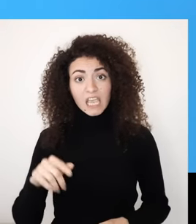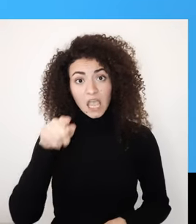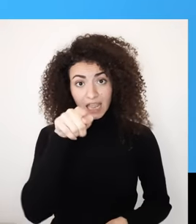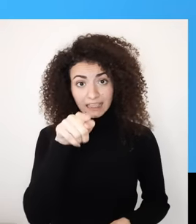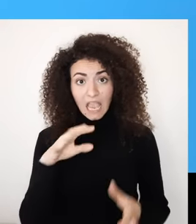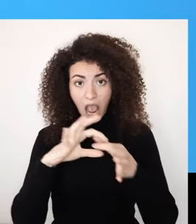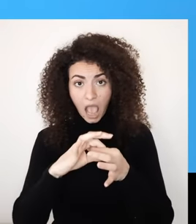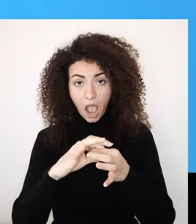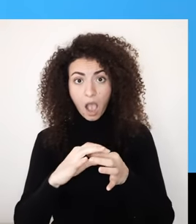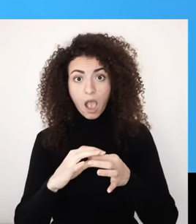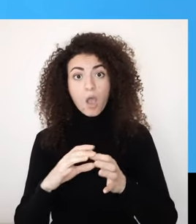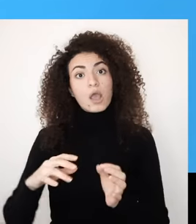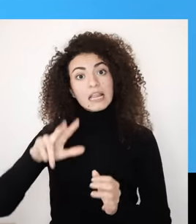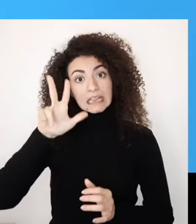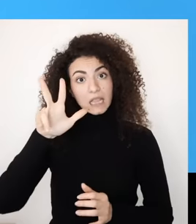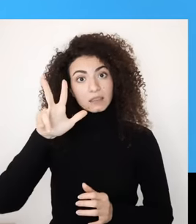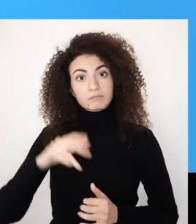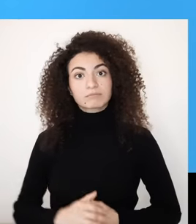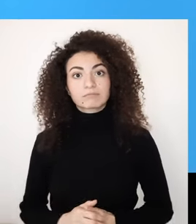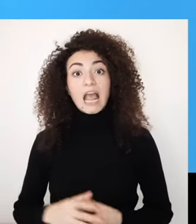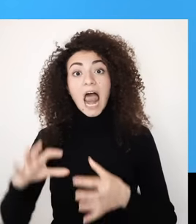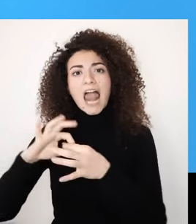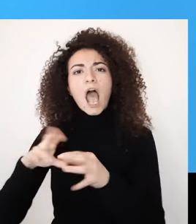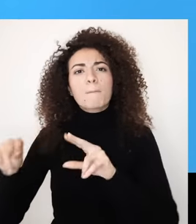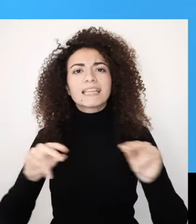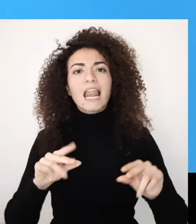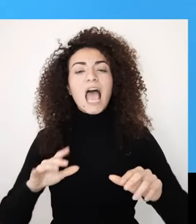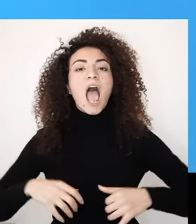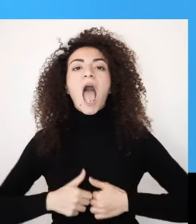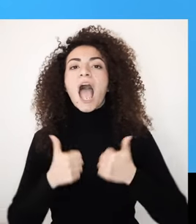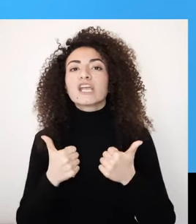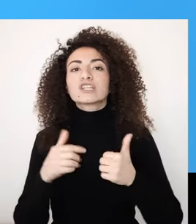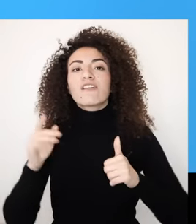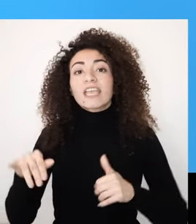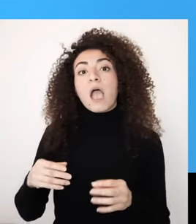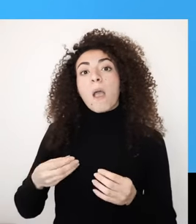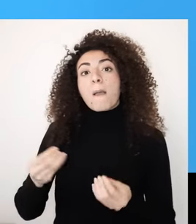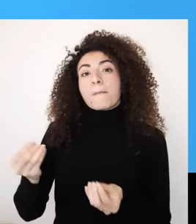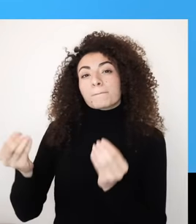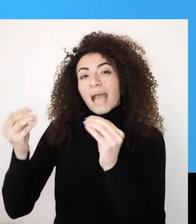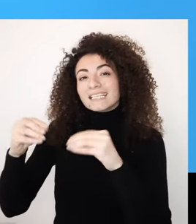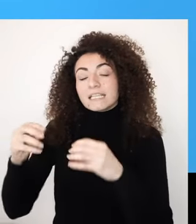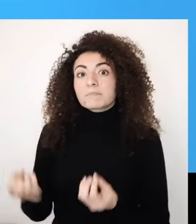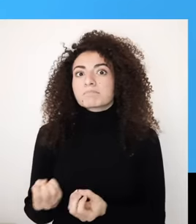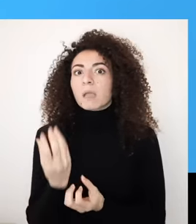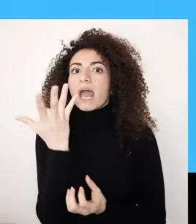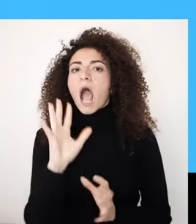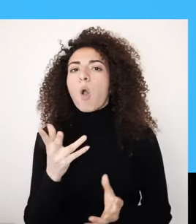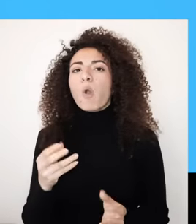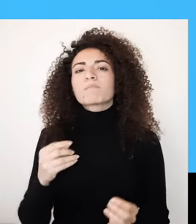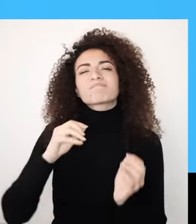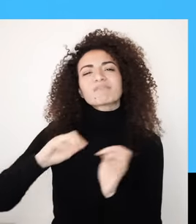واللي يمكن اعتباره كائن حي ممكن نعتني فيه نغذيه وننميه أو نهمله ونقذيه